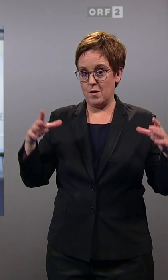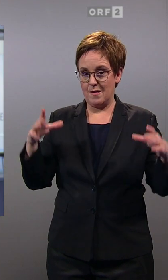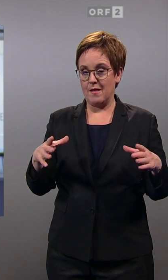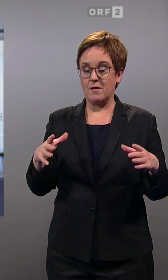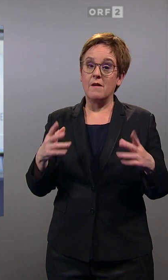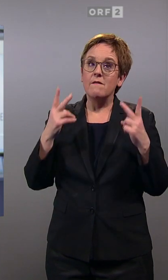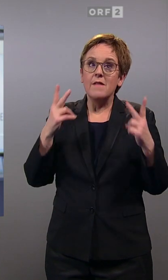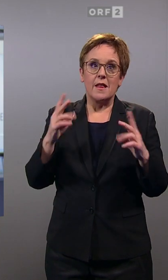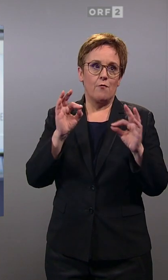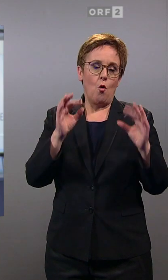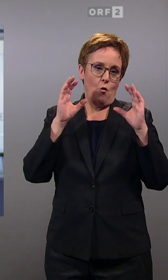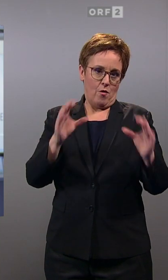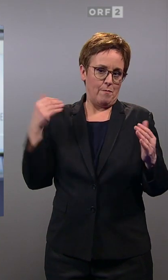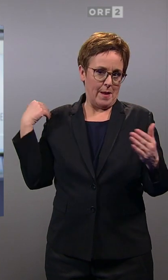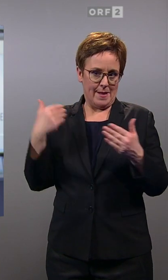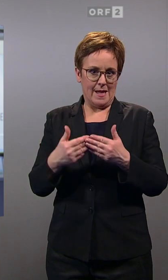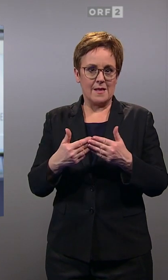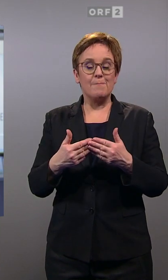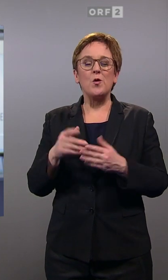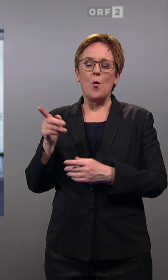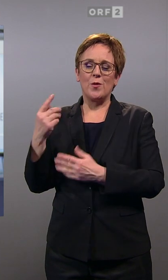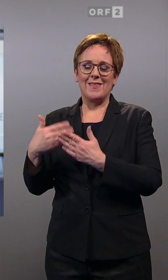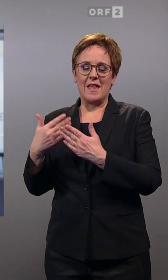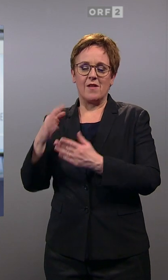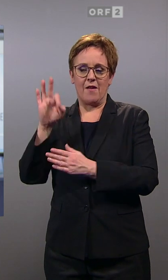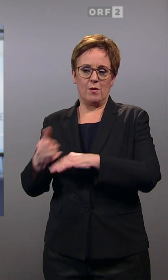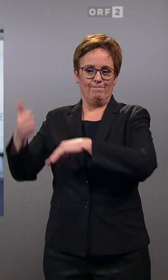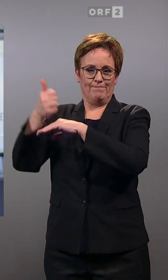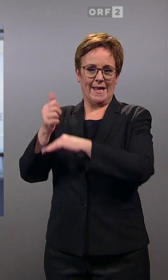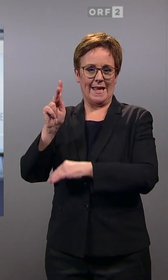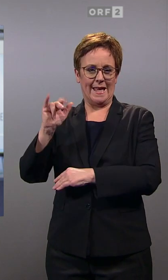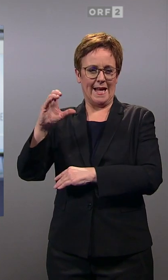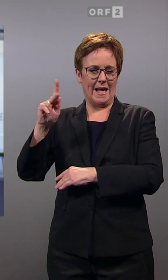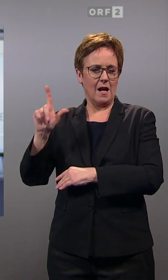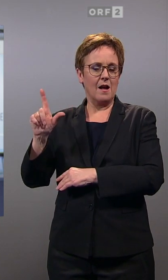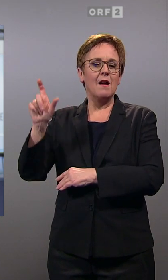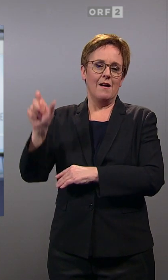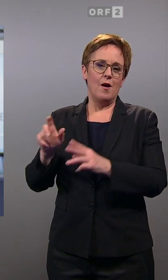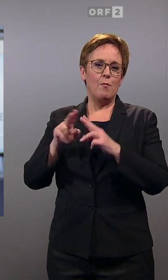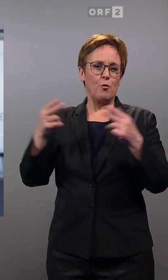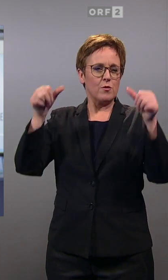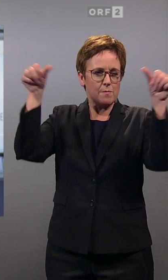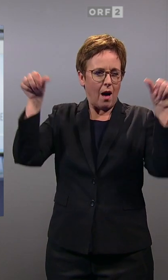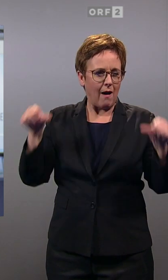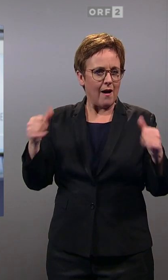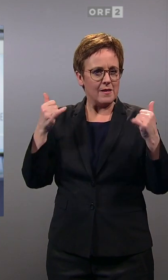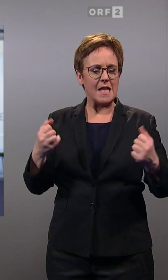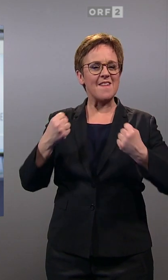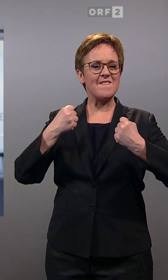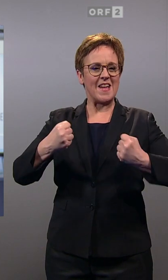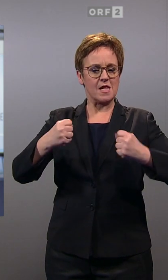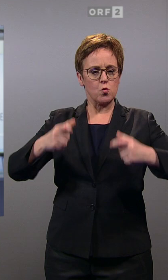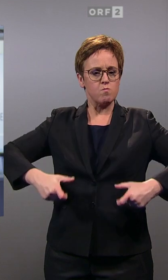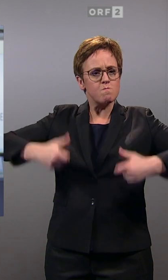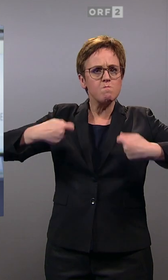Kernland der ÖVP. Und Kickl hat natürlich zeitgleich jetzt auch diese bundesweite Plakatwelle mit Festung Österreich,